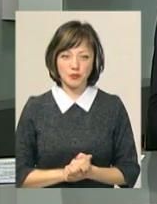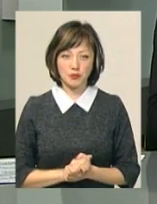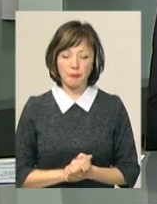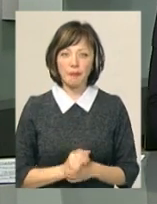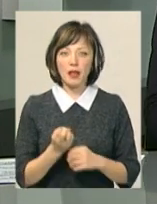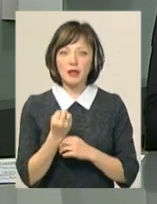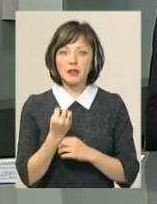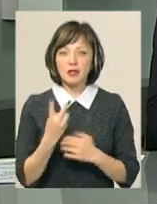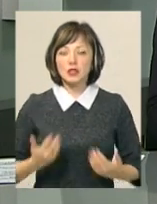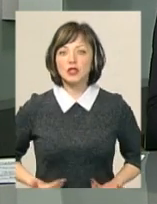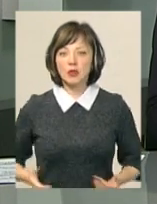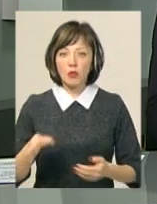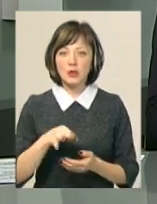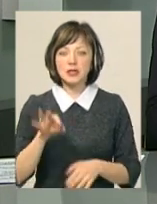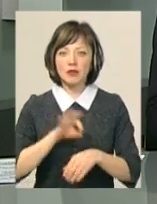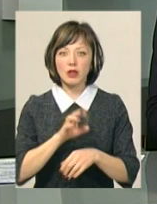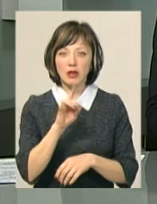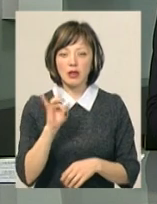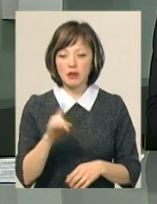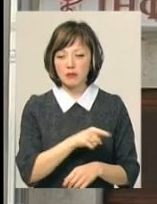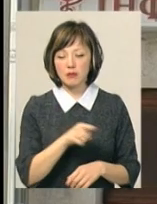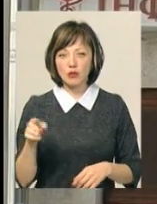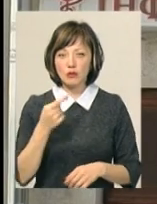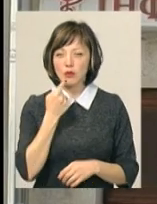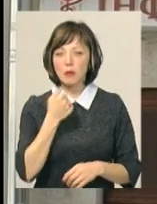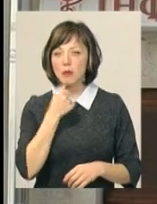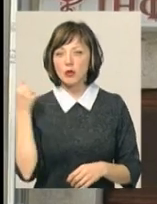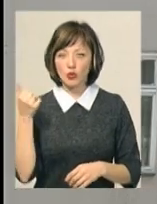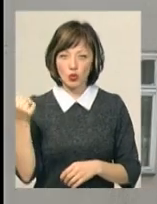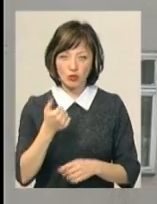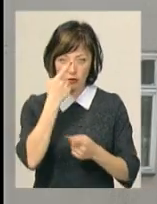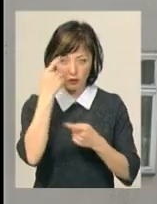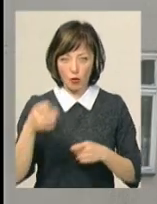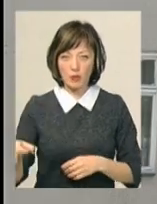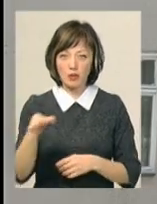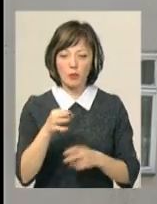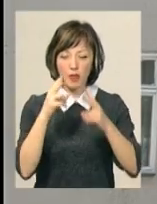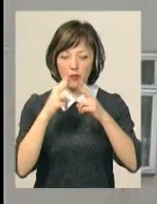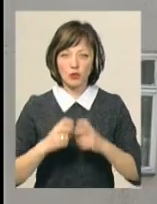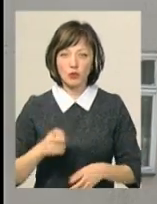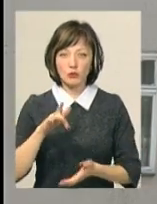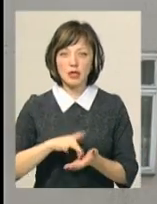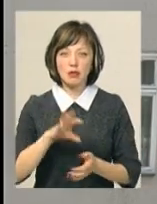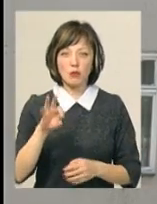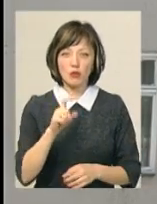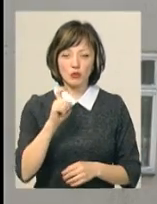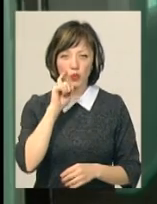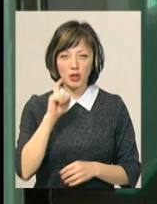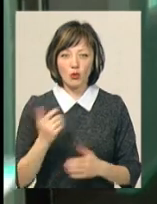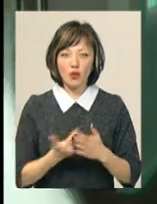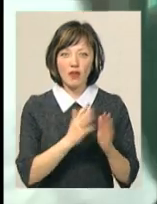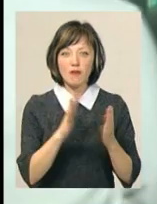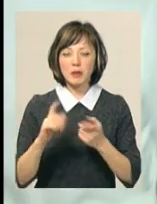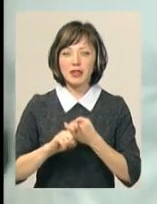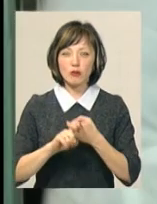12 жителів області захворіли на кір впродовж минулого тижня. Про це повідомили в обласному лабораторному центрі МОЗ України. Нові